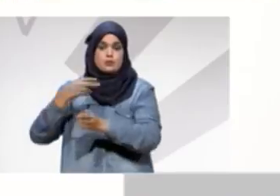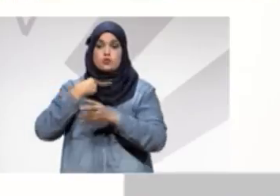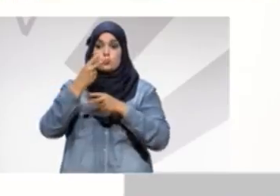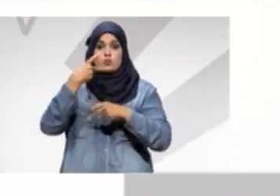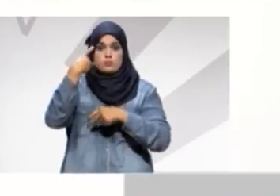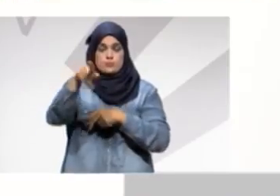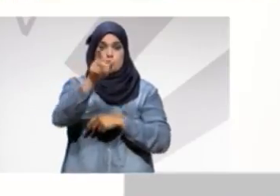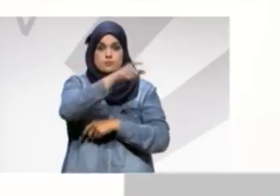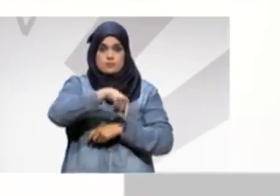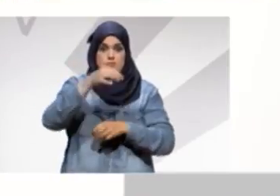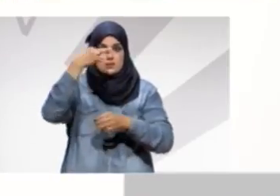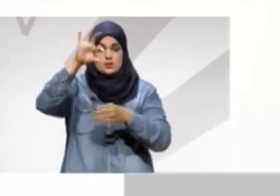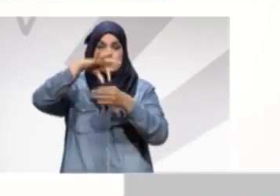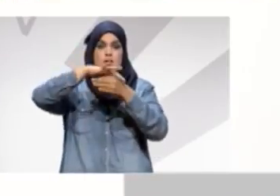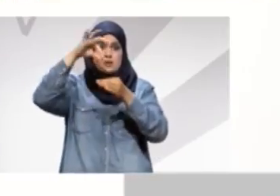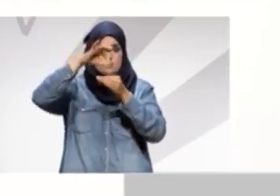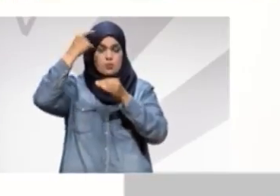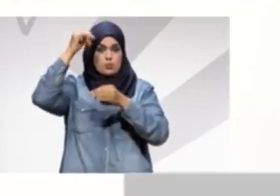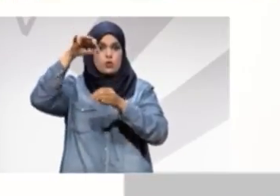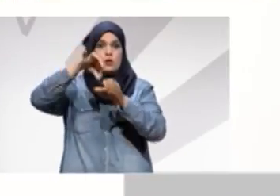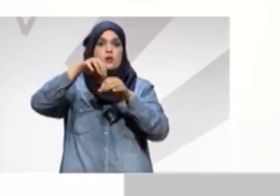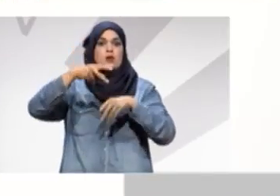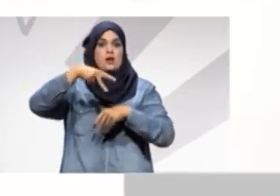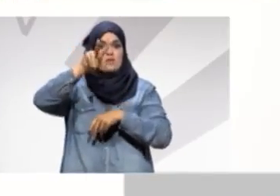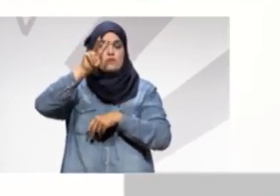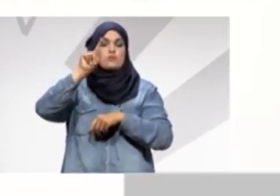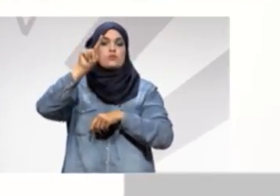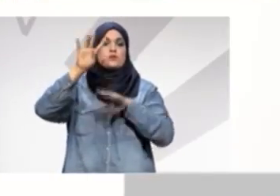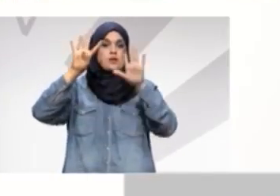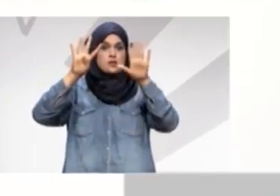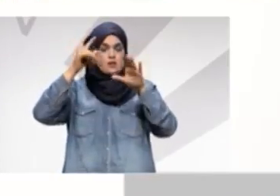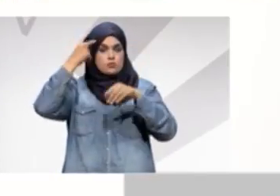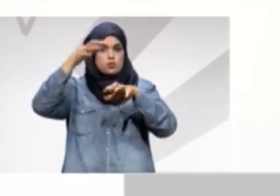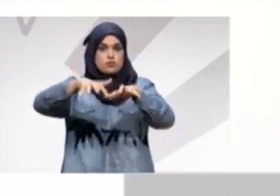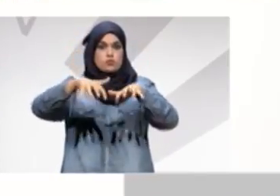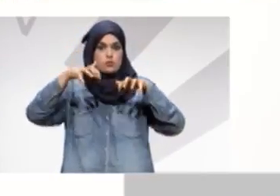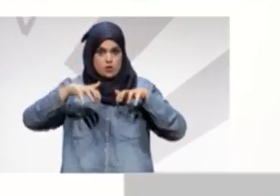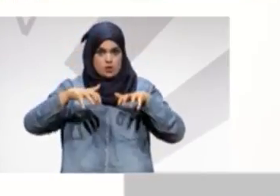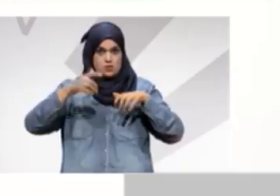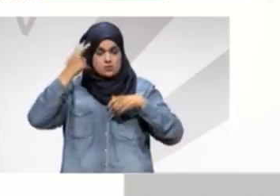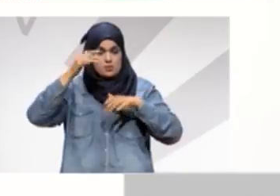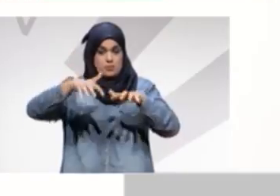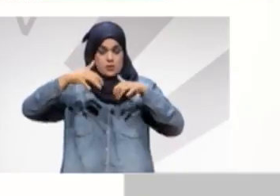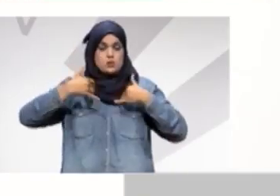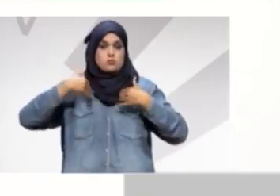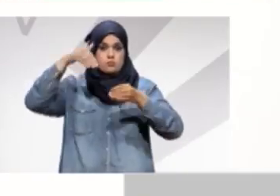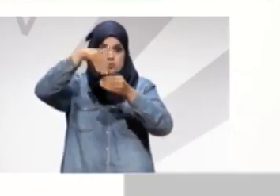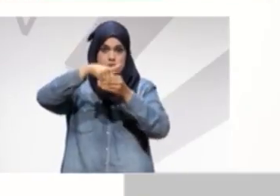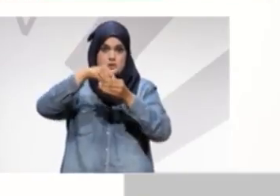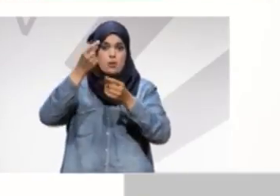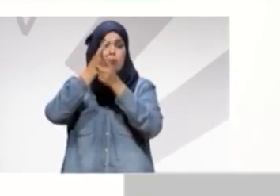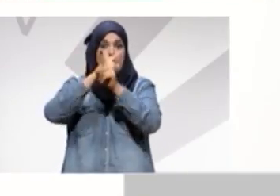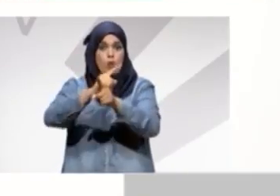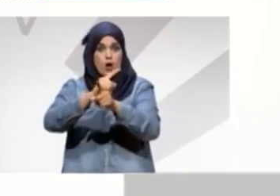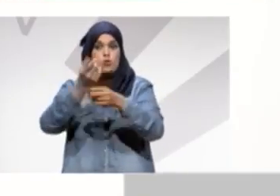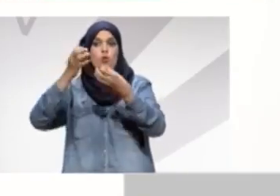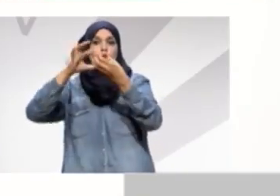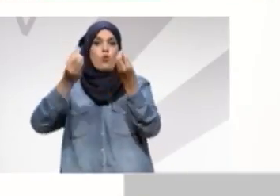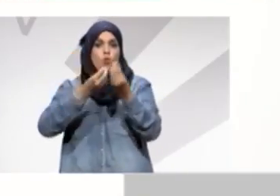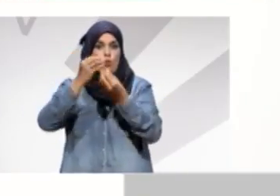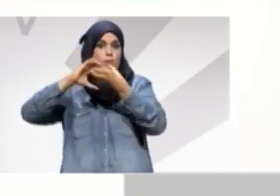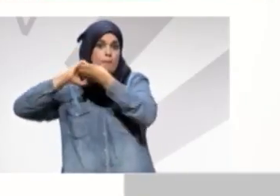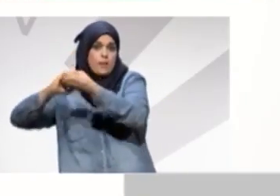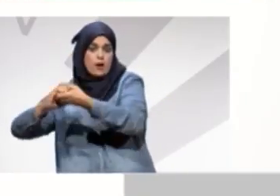انتخابتونا في انتخابات الشريعية في 2019 باش نكون في مجلس نواب لاني معارض ولاني موالي باش نكون مع مصح